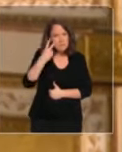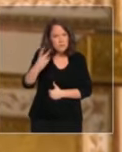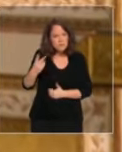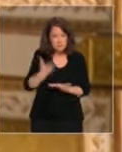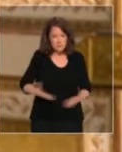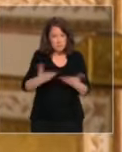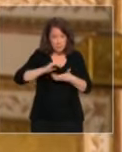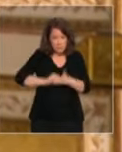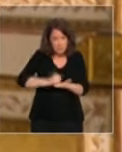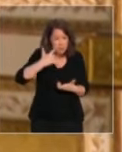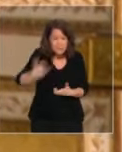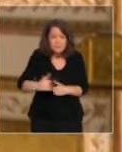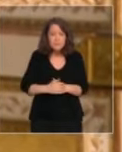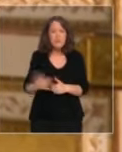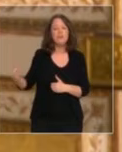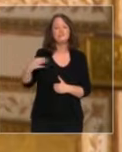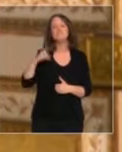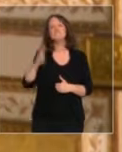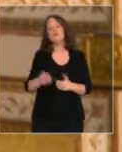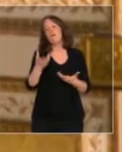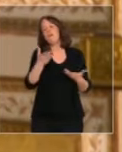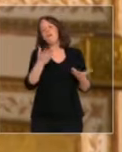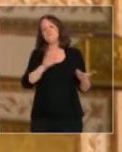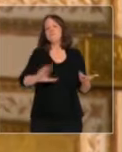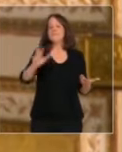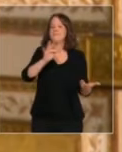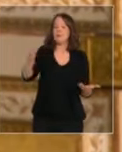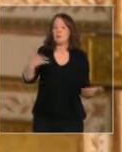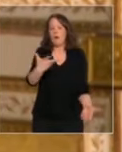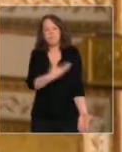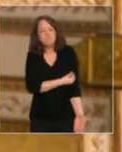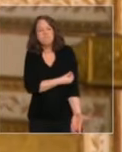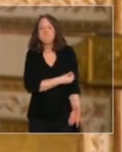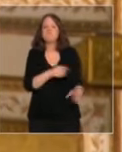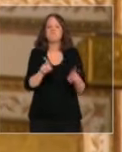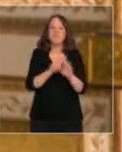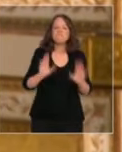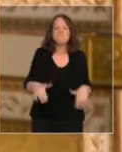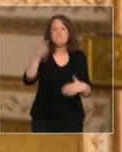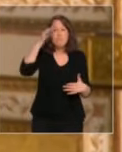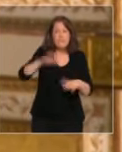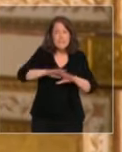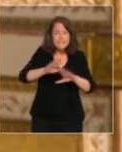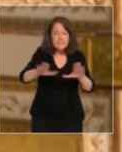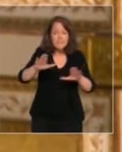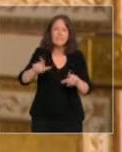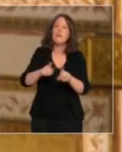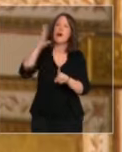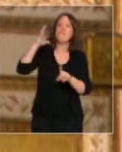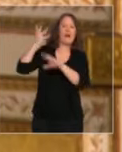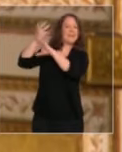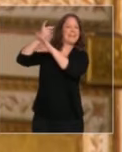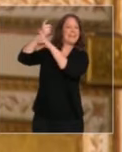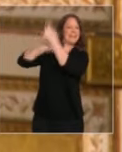que nous étions un peuple épuisé, routinier, bien loin de l'élan des fondations. Et voilà que tant d'entre vous rivalisent de